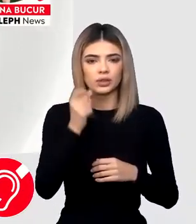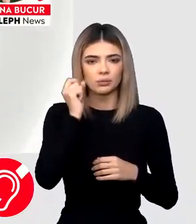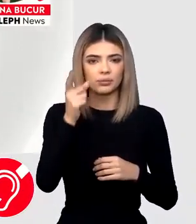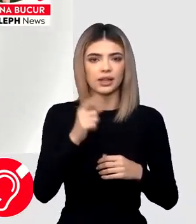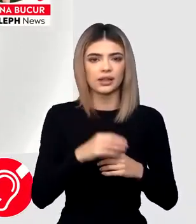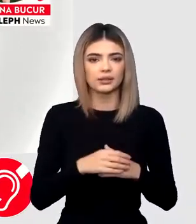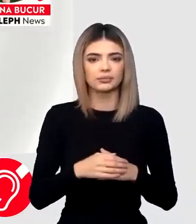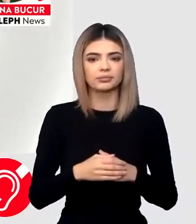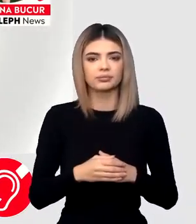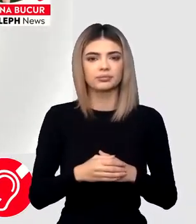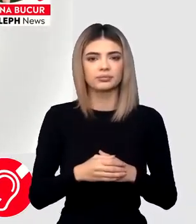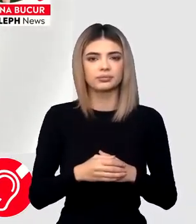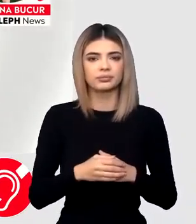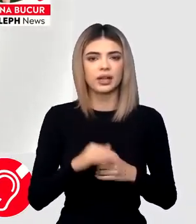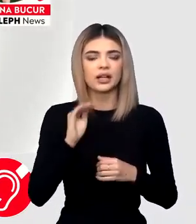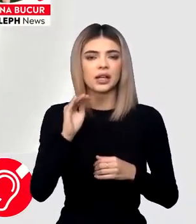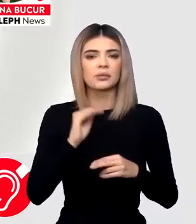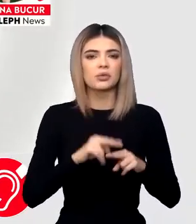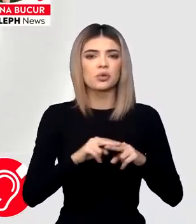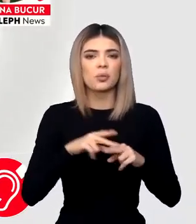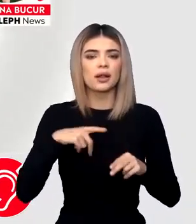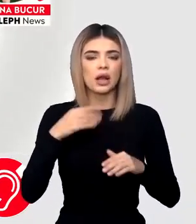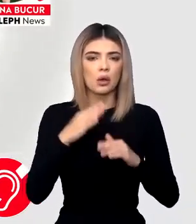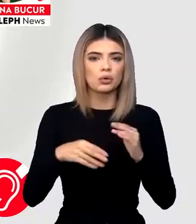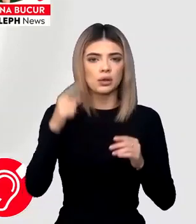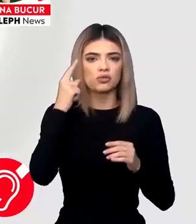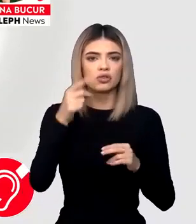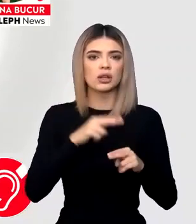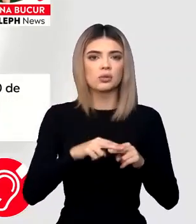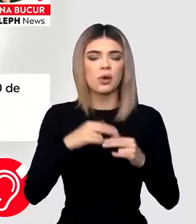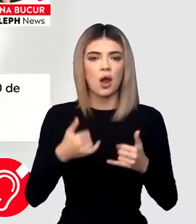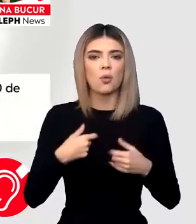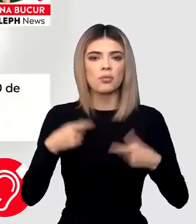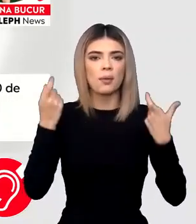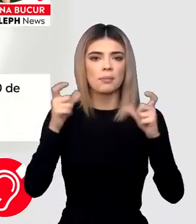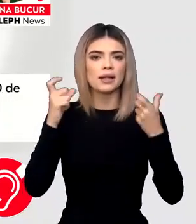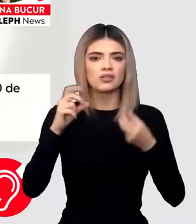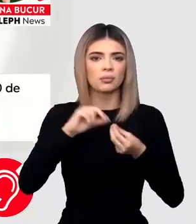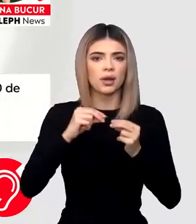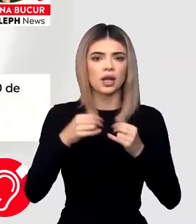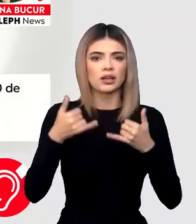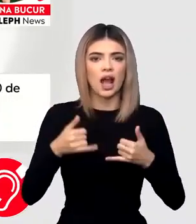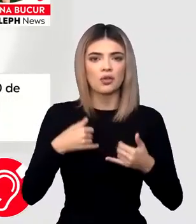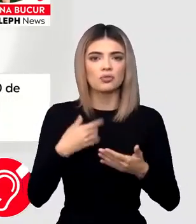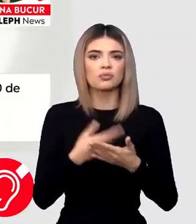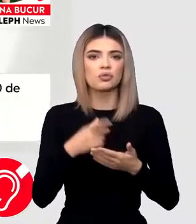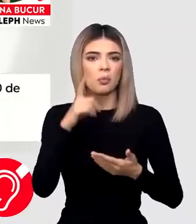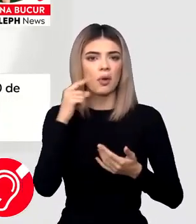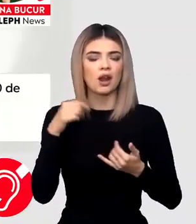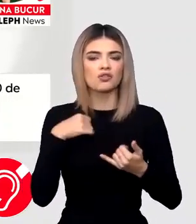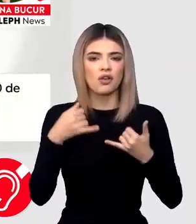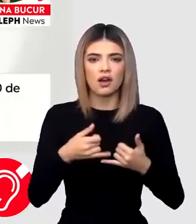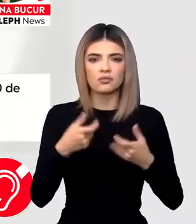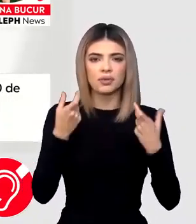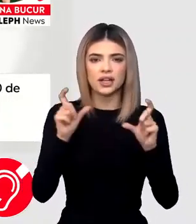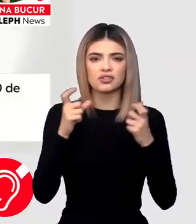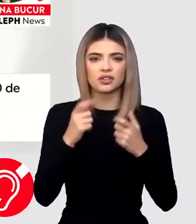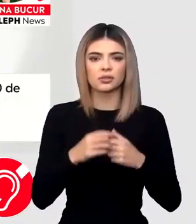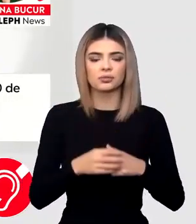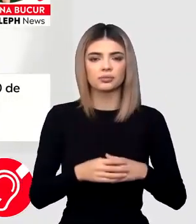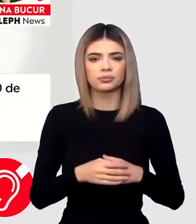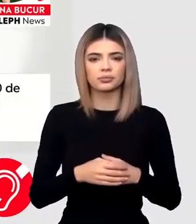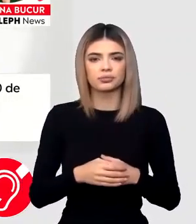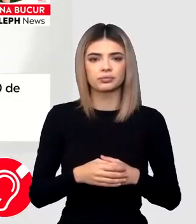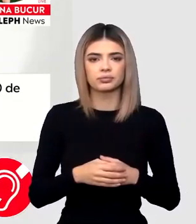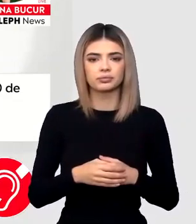Mădălina! Bună! Care sunt ultimele informații pe care le avem despre partii și ce pregătiri s-au făcut în Poiana Brașov pentru acest